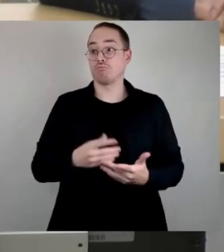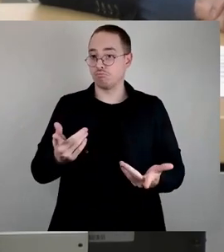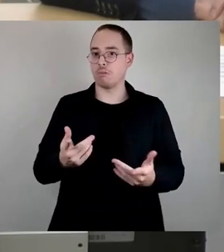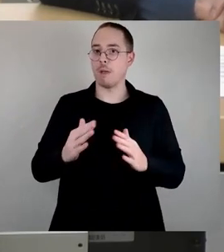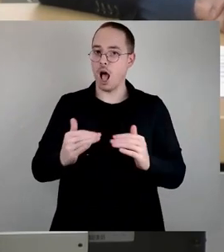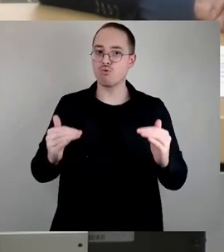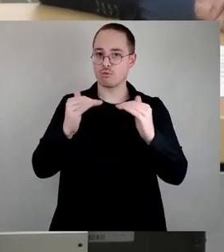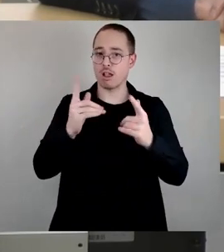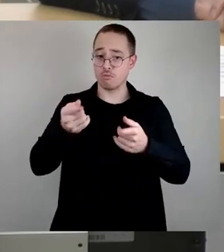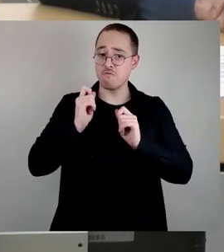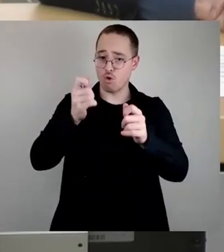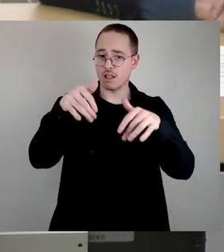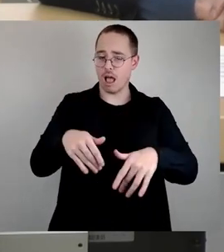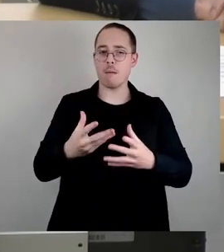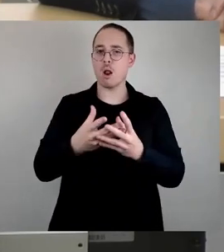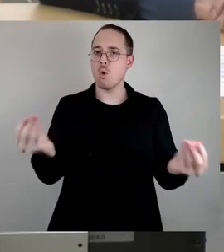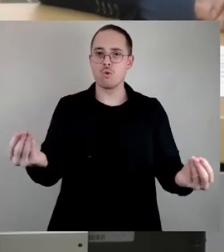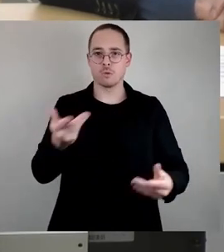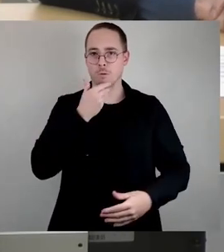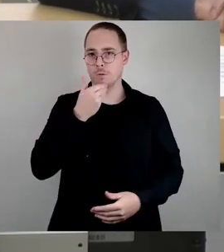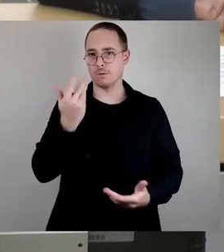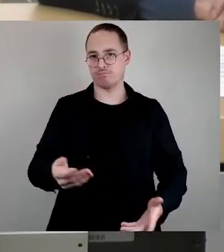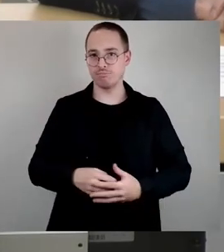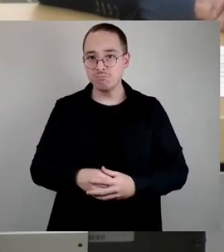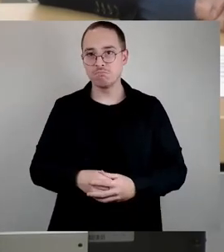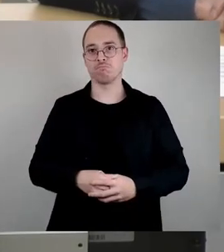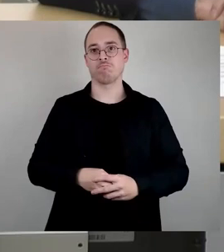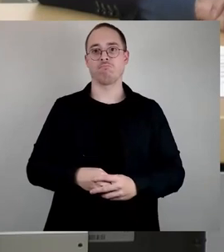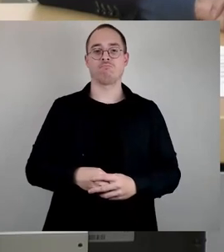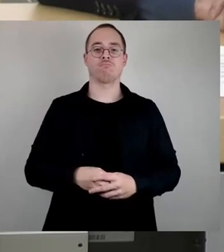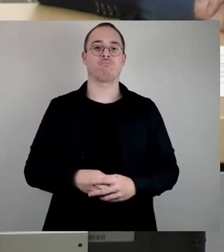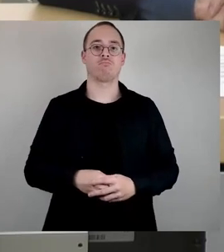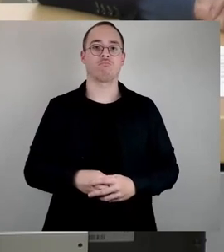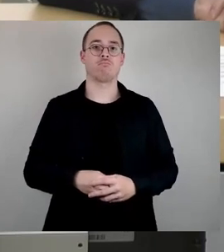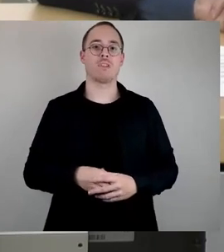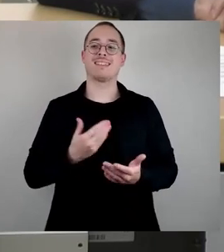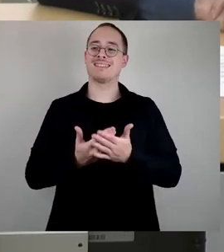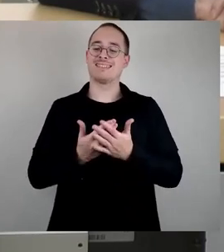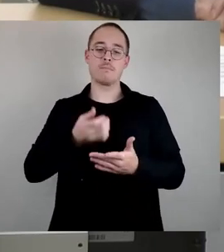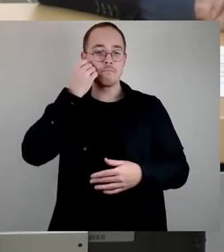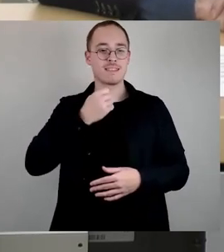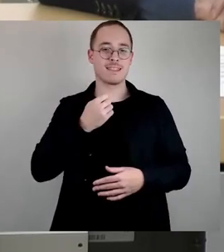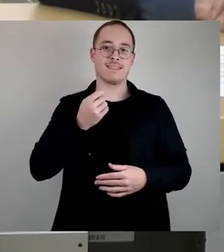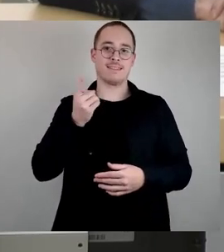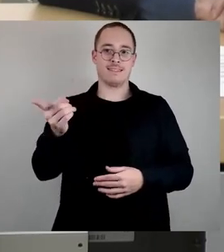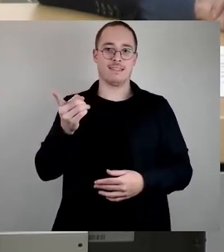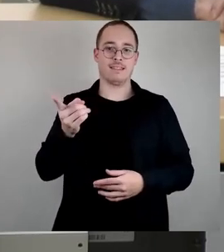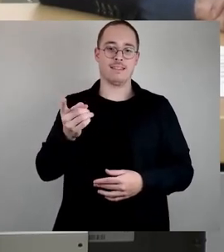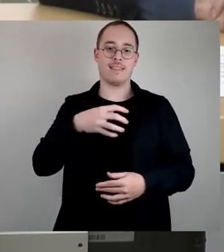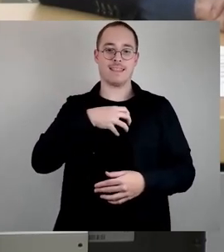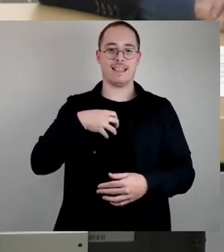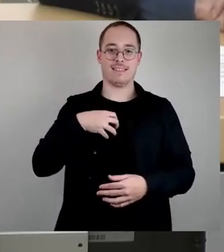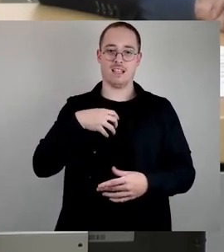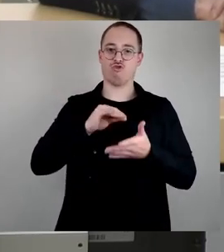schulpolitischer Sicht ist es daher sinnvoll, alle Liegenschaften, die dem Amt für Schulen in Dresdner Norden unterstehen, auch bei diesen